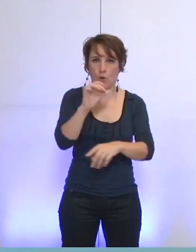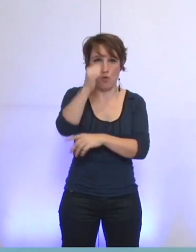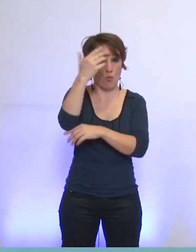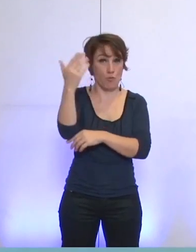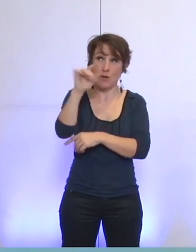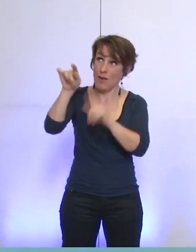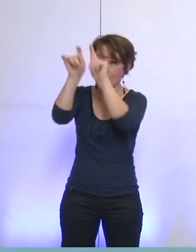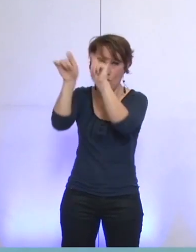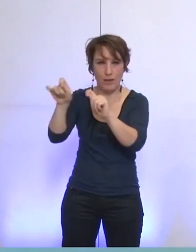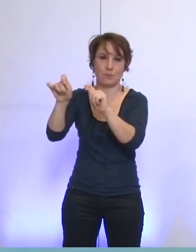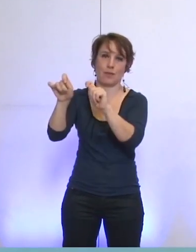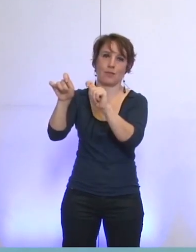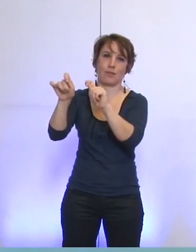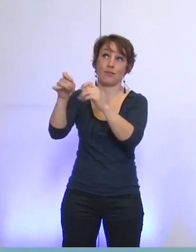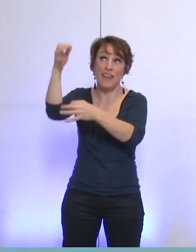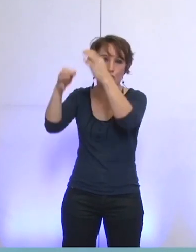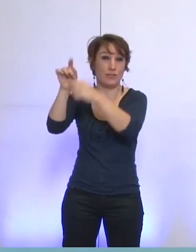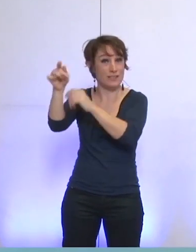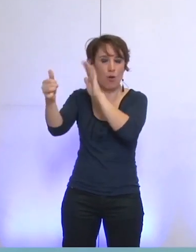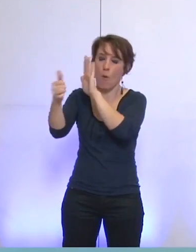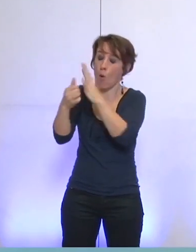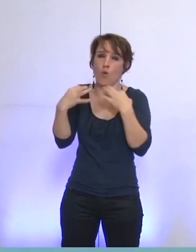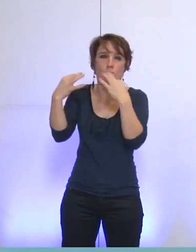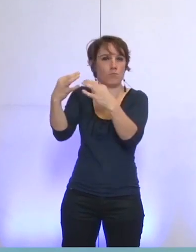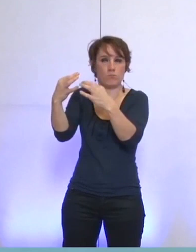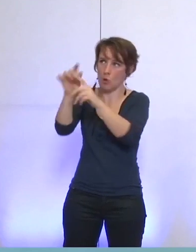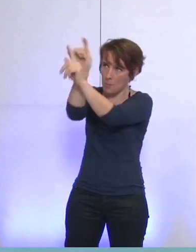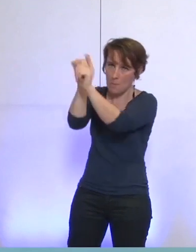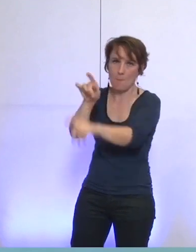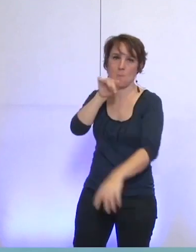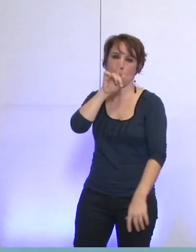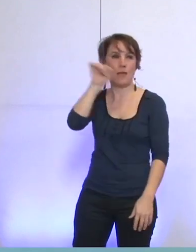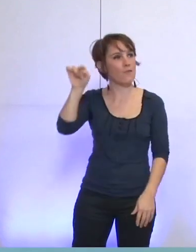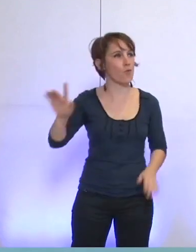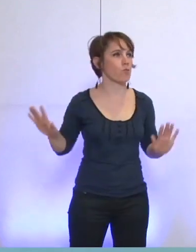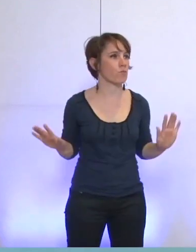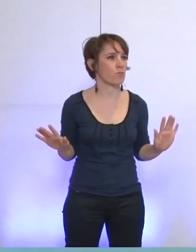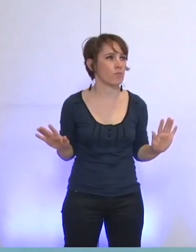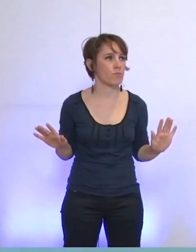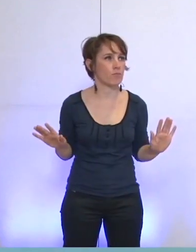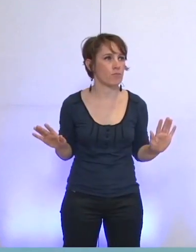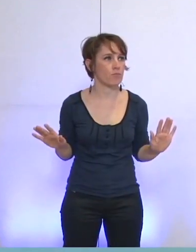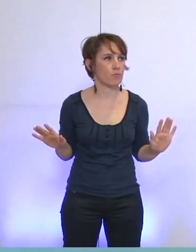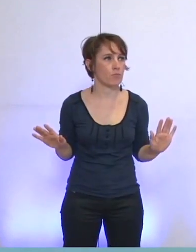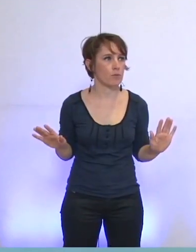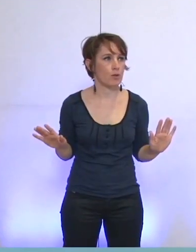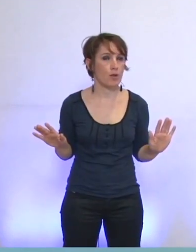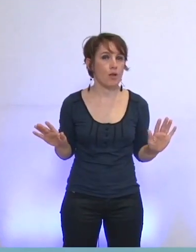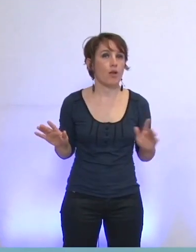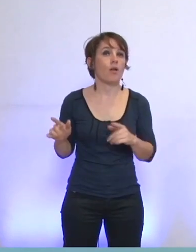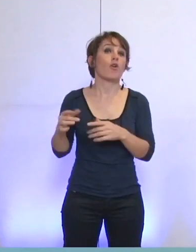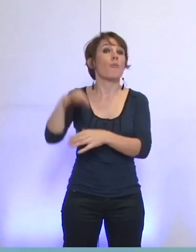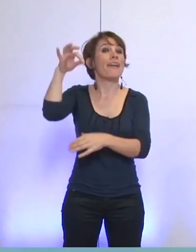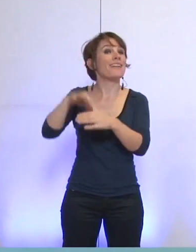justice. Il y a une certaine cohérence entre l'avant et l'après